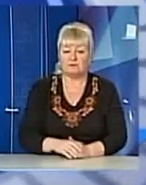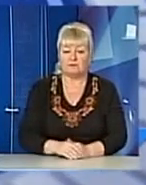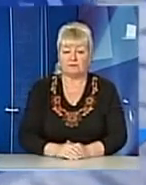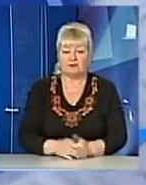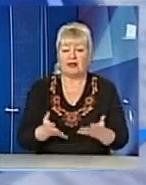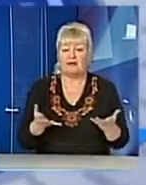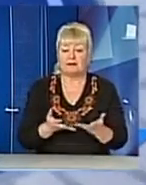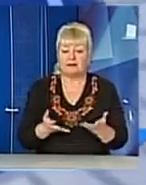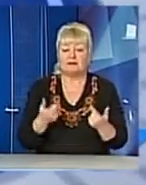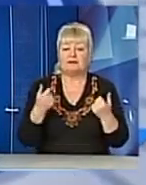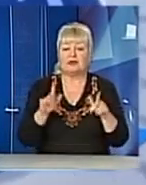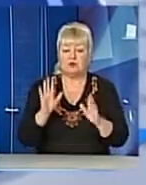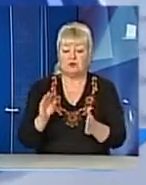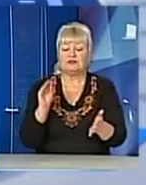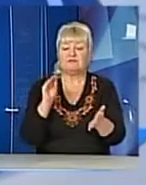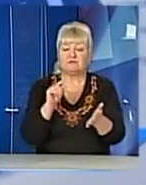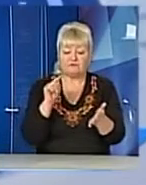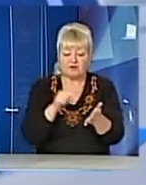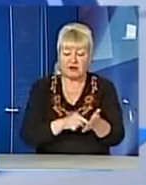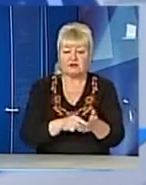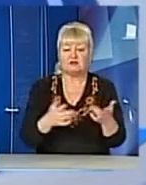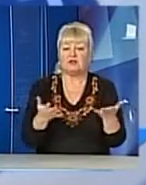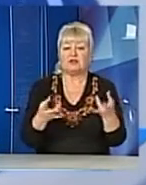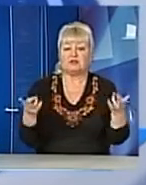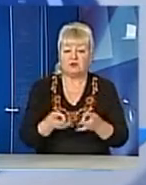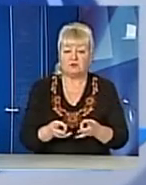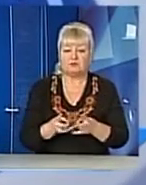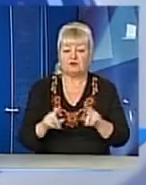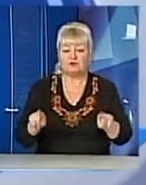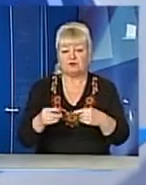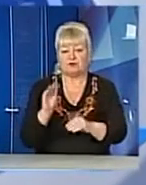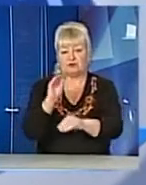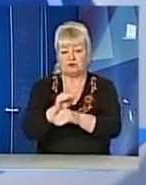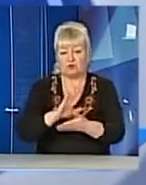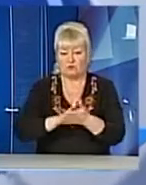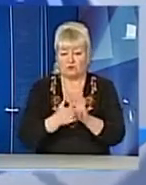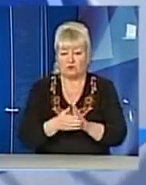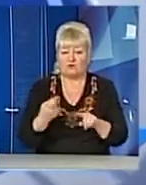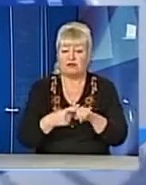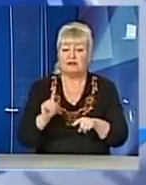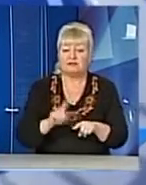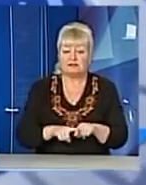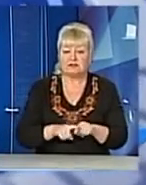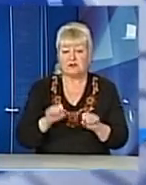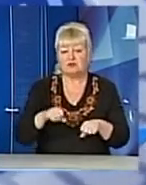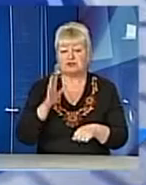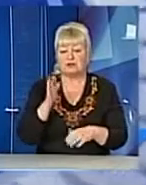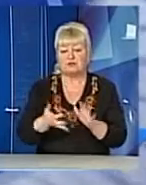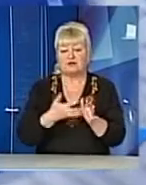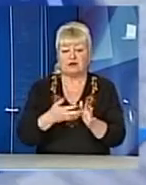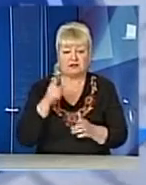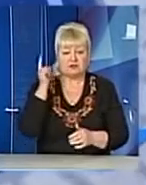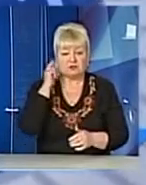де буде вказано, які необхідно створити додаткові умови. Це можуть бути вади